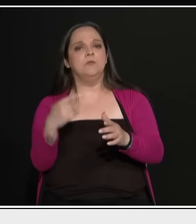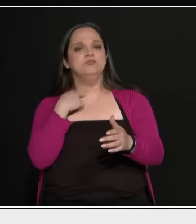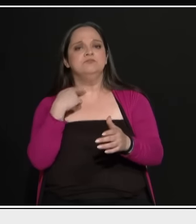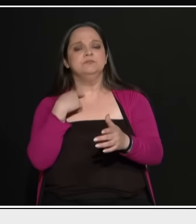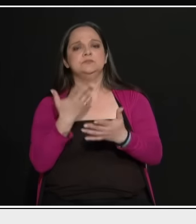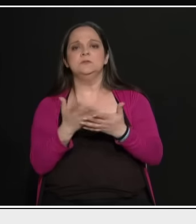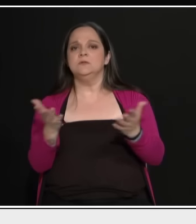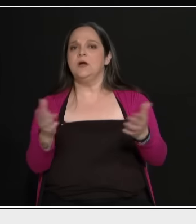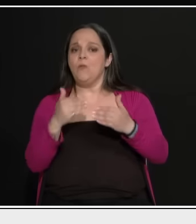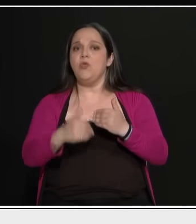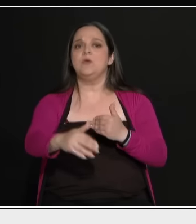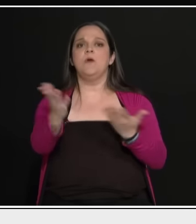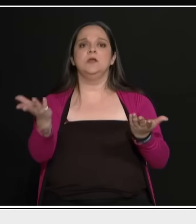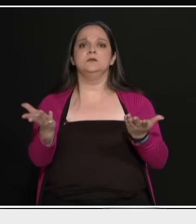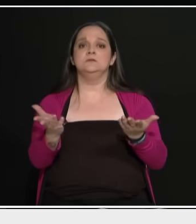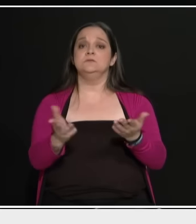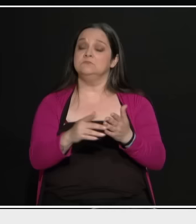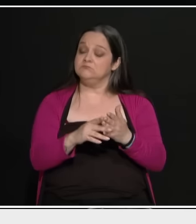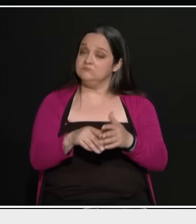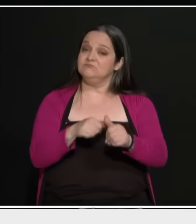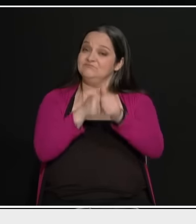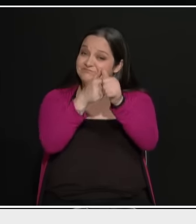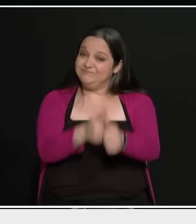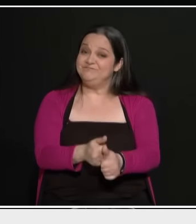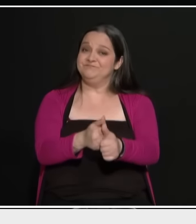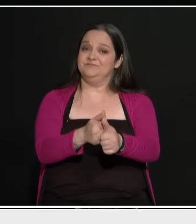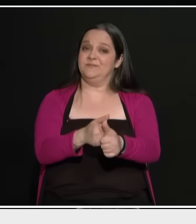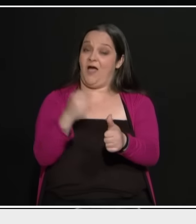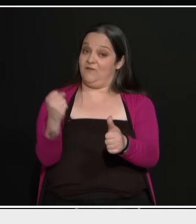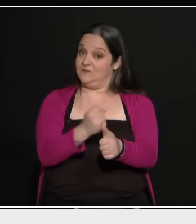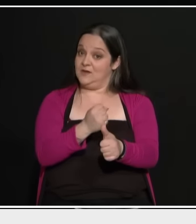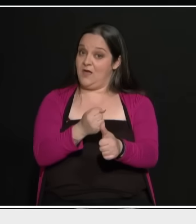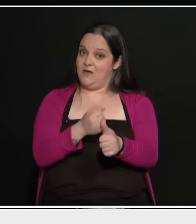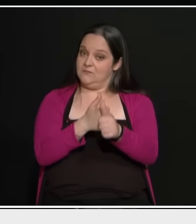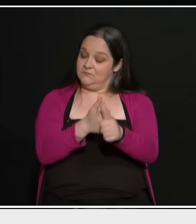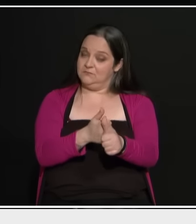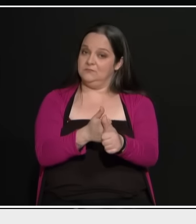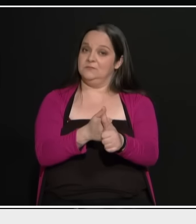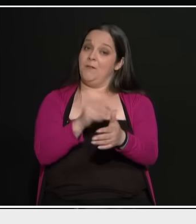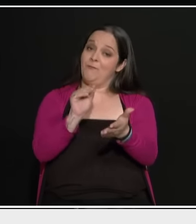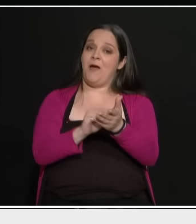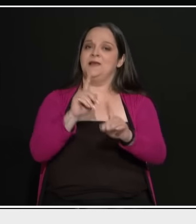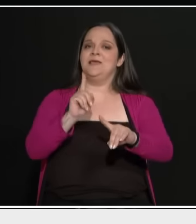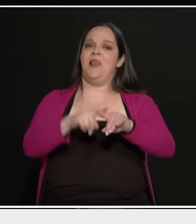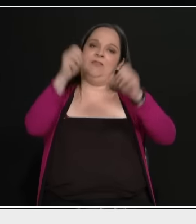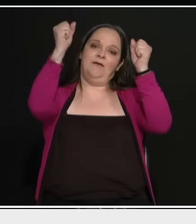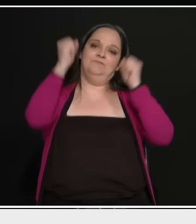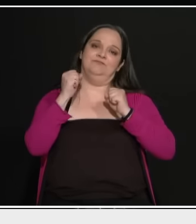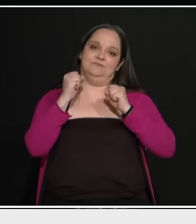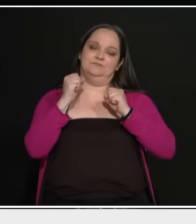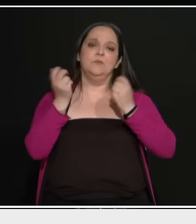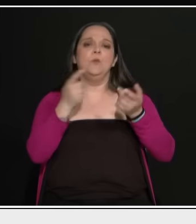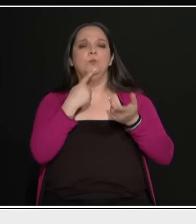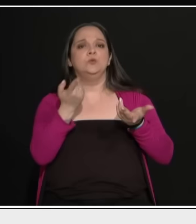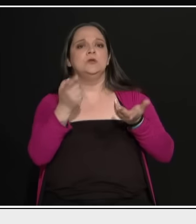από εδώ και πέρα τι πρέπει να Και κατά γράμμα να τηρηθεί, πάλι η Ελλάδα θα βρει τον πελάτη. Πώς το